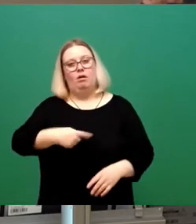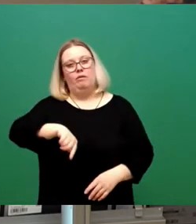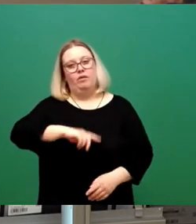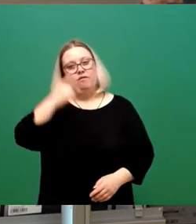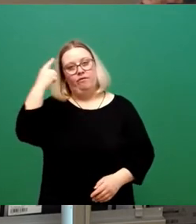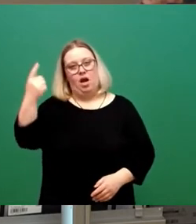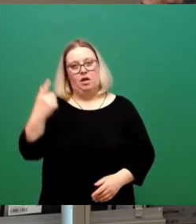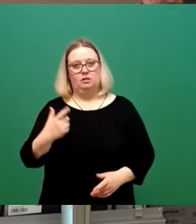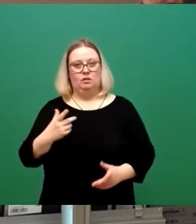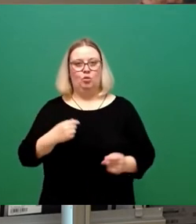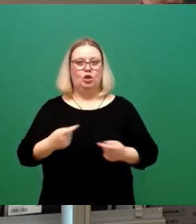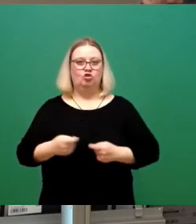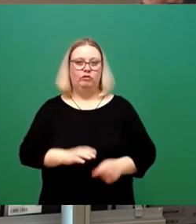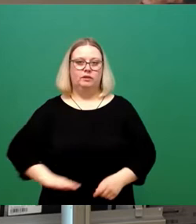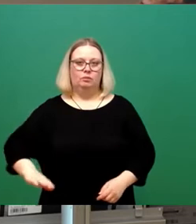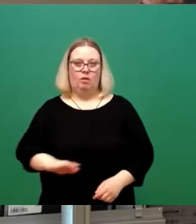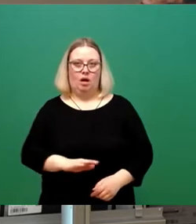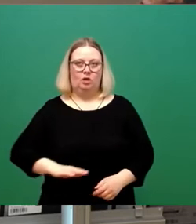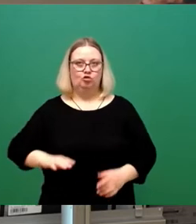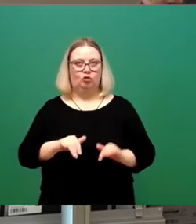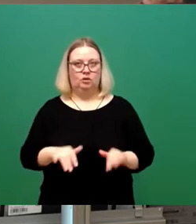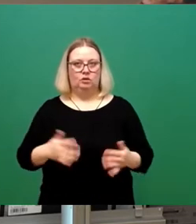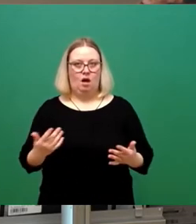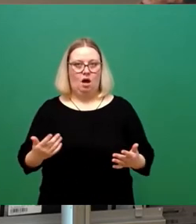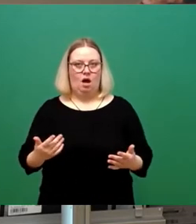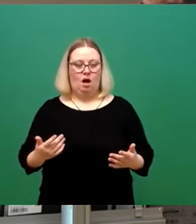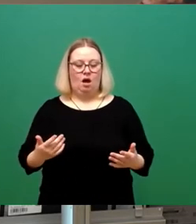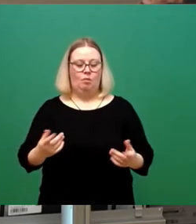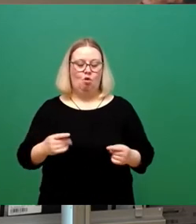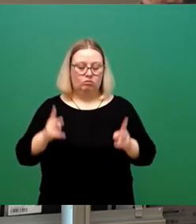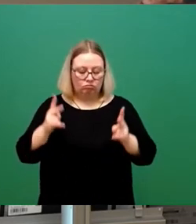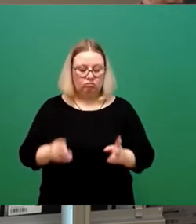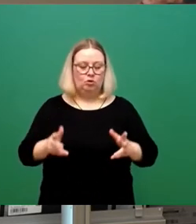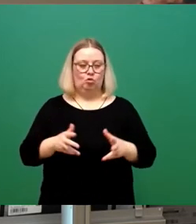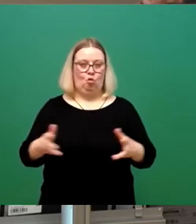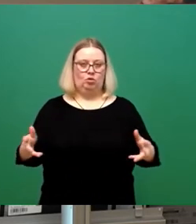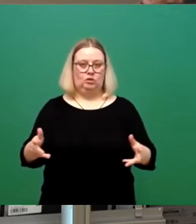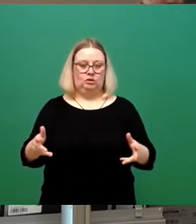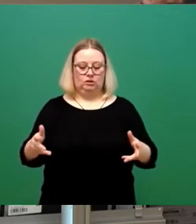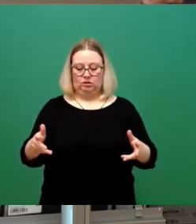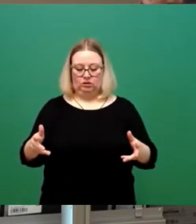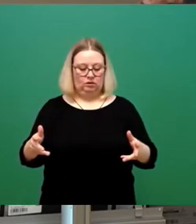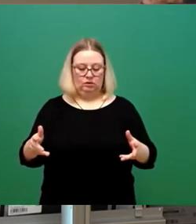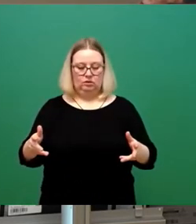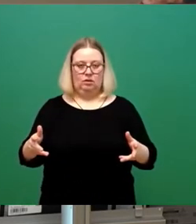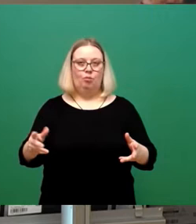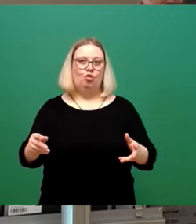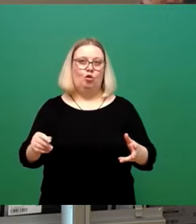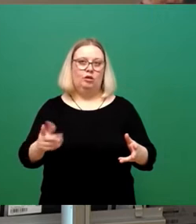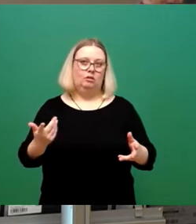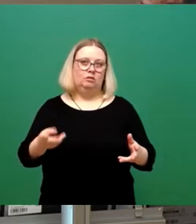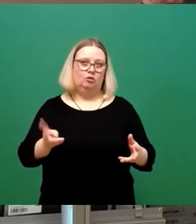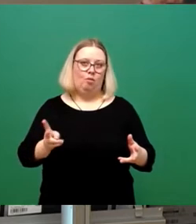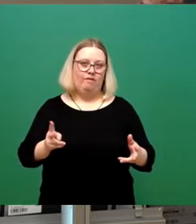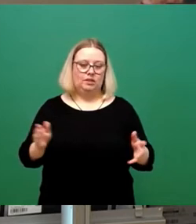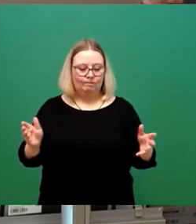es durchaus Geschäftsbereiche jetzt schon gibt, die so groß sind, dass sie eigentlich etwas kleiner